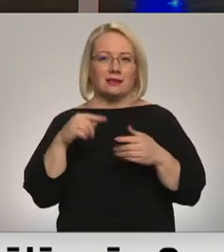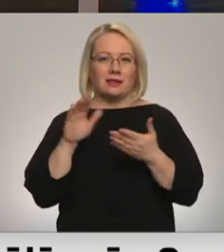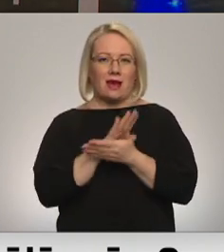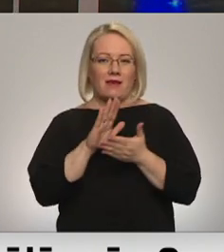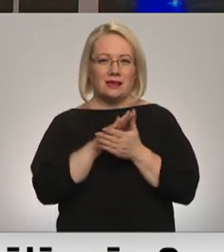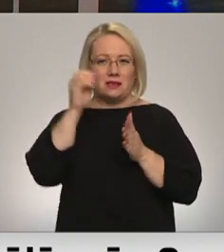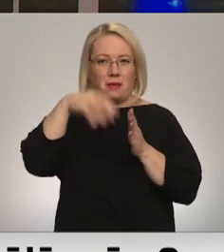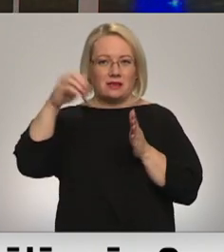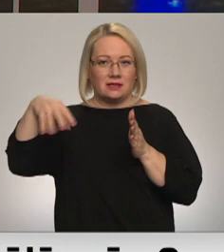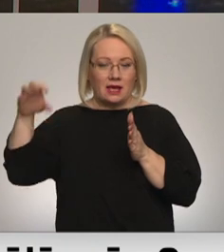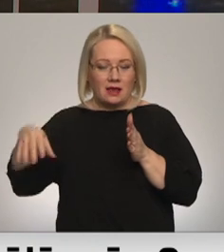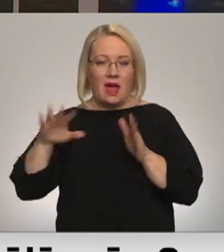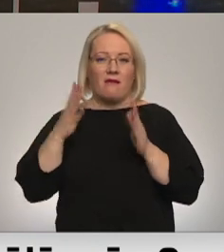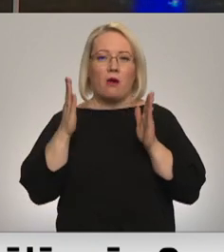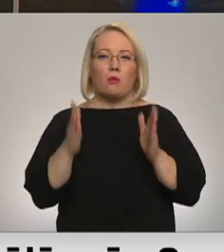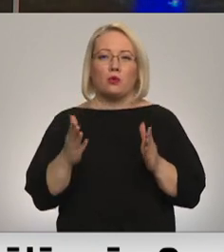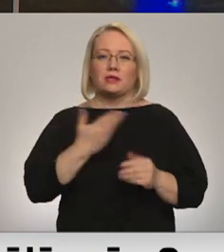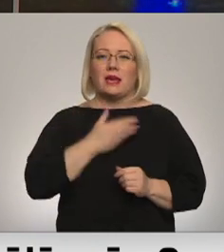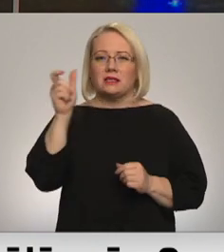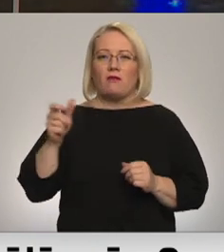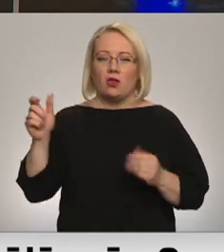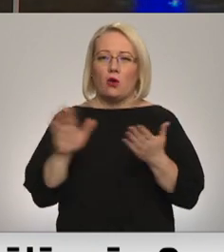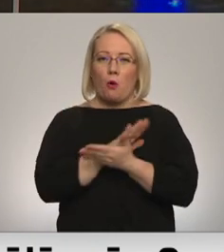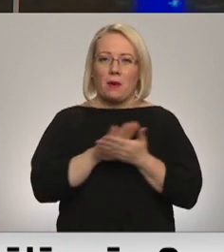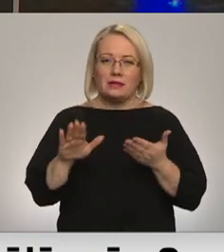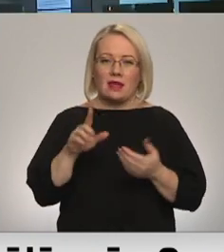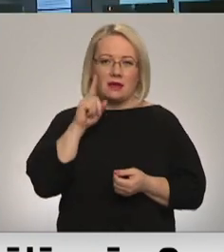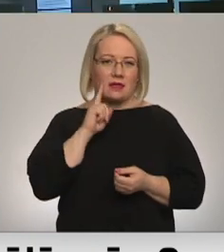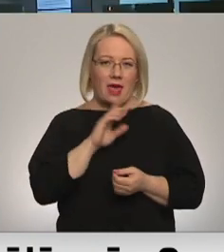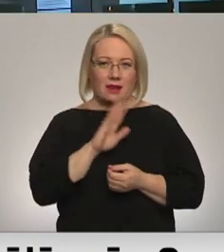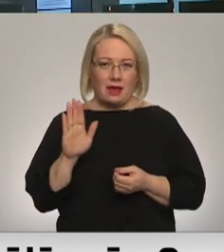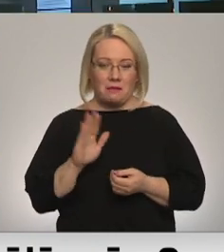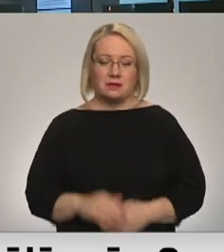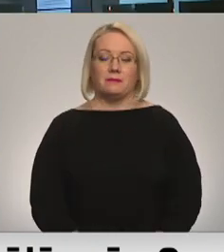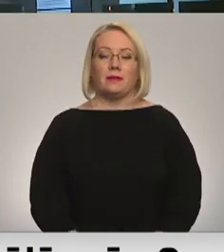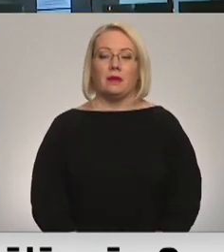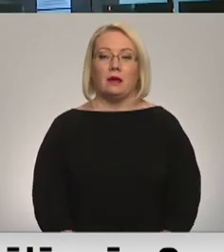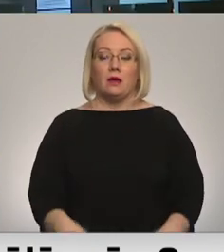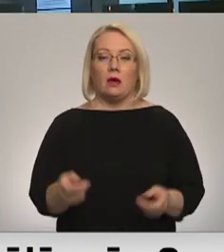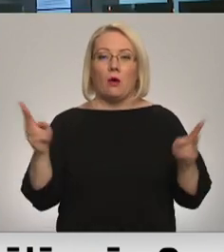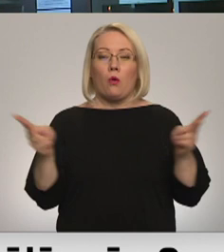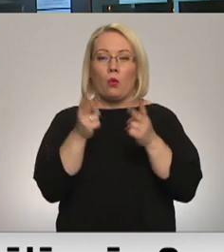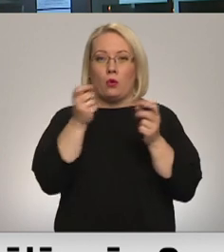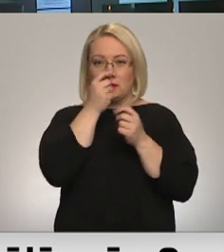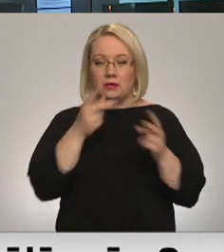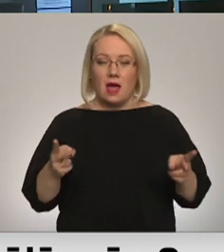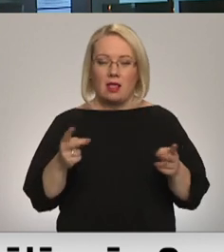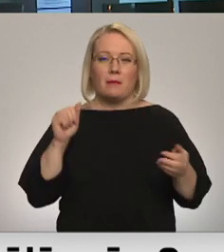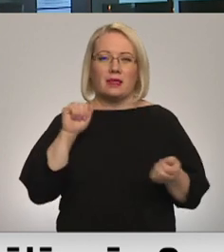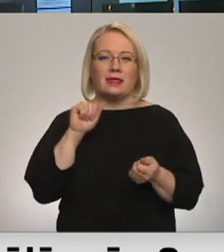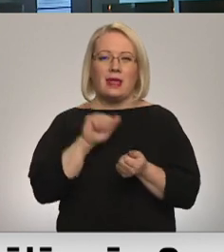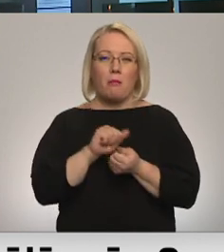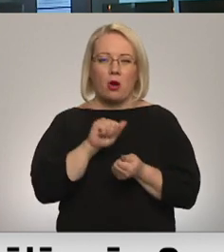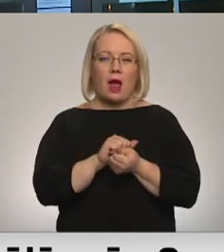iedzīvotājiem tiks kompensētas neērtības, skaidro ģirdis Virbulis. Uguns nelājuma poligrāfijas grupas Mūkusalu